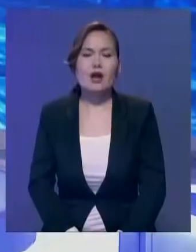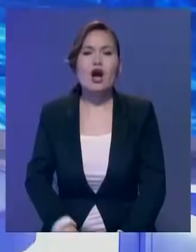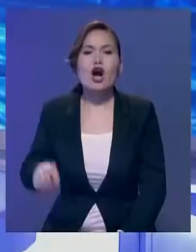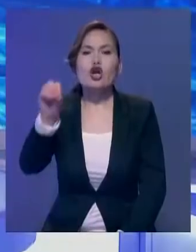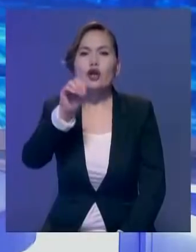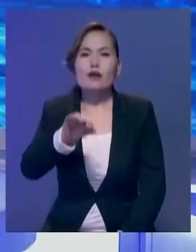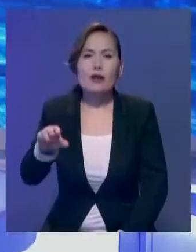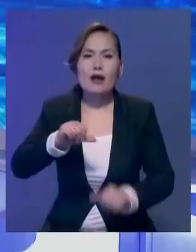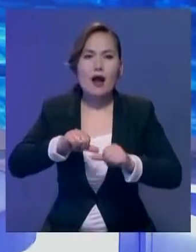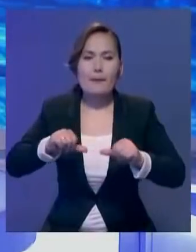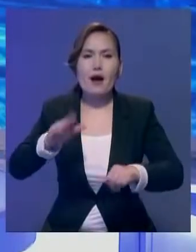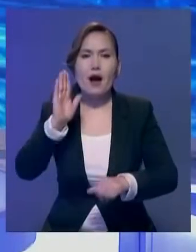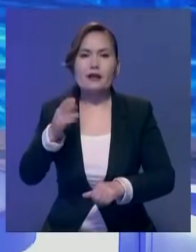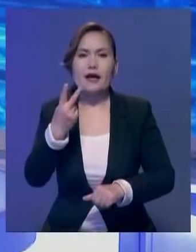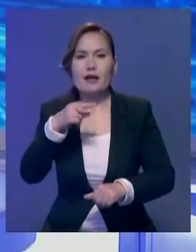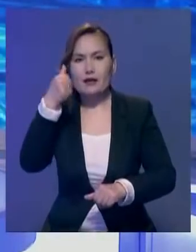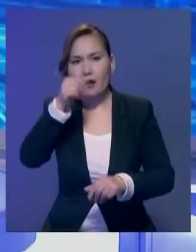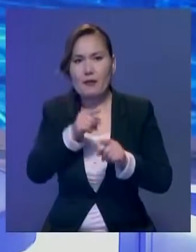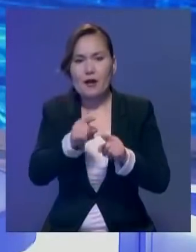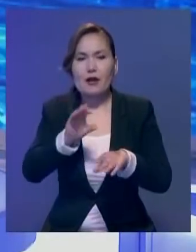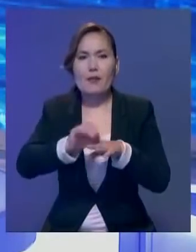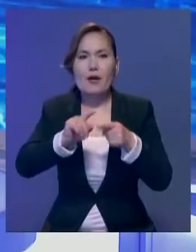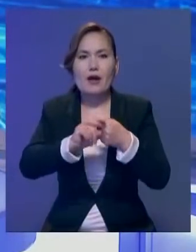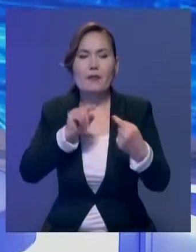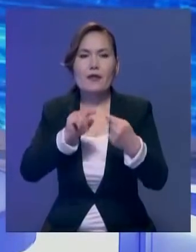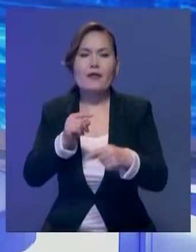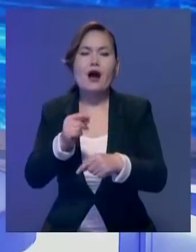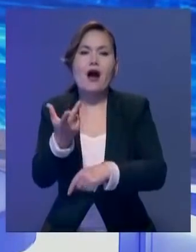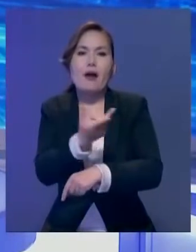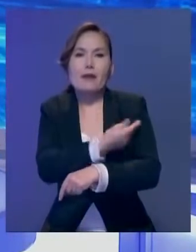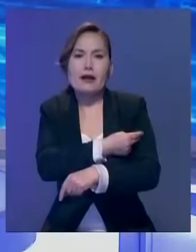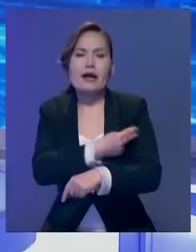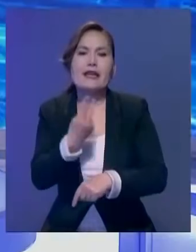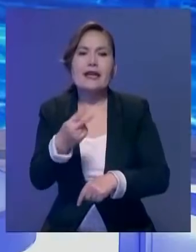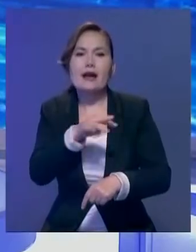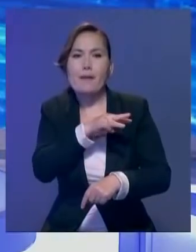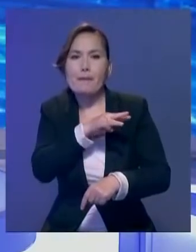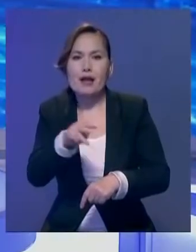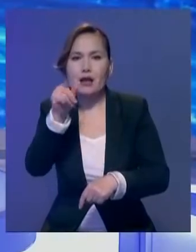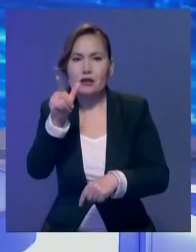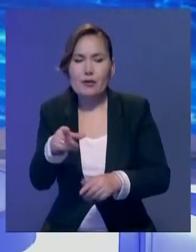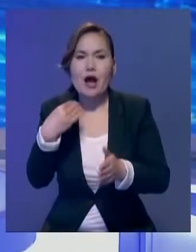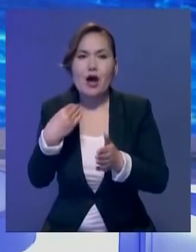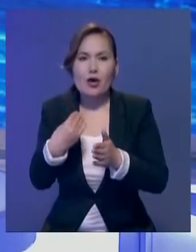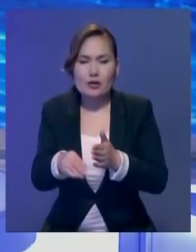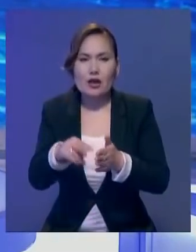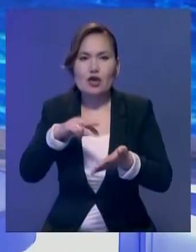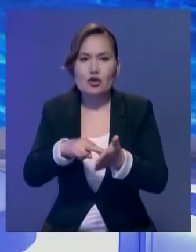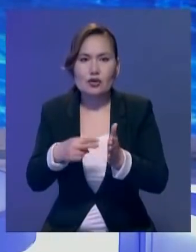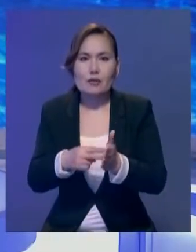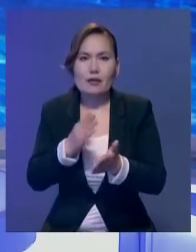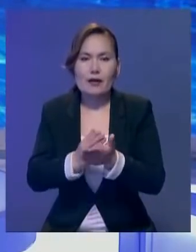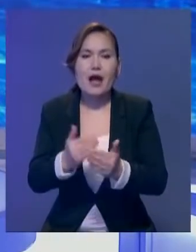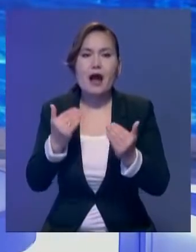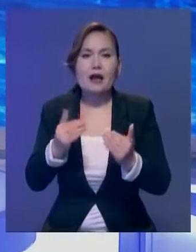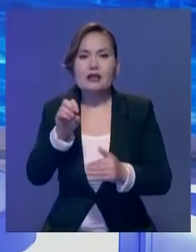Еуропалық комиссия алдағы екі жылда коронавирусқа қарсы вакцинаның 2 миллиардтай дозасын сатып алуды жоспарлау отыры.